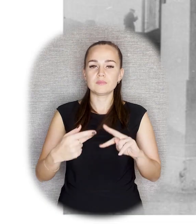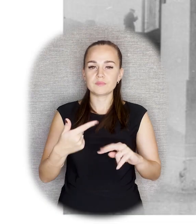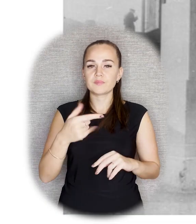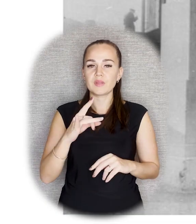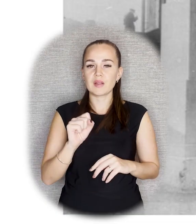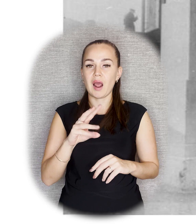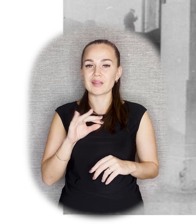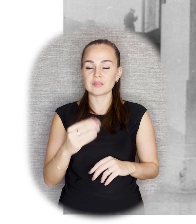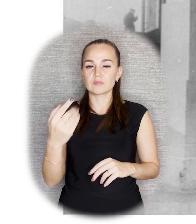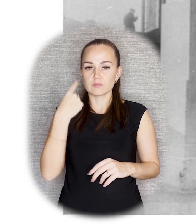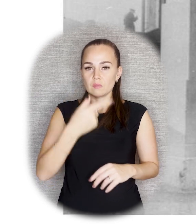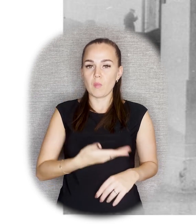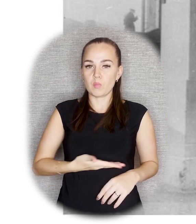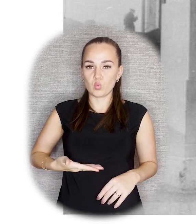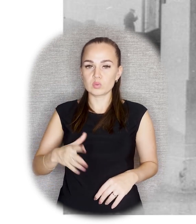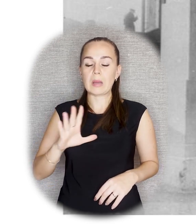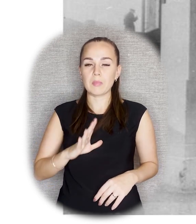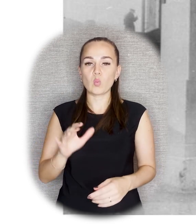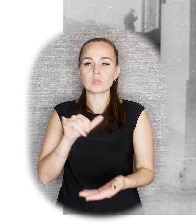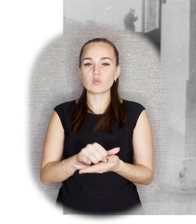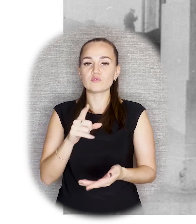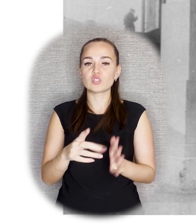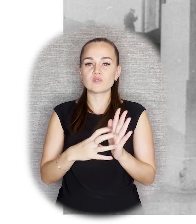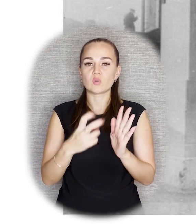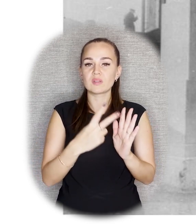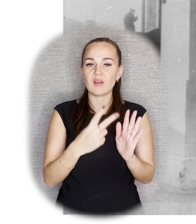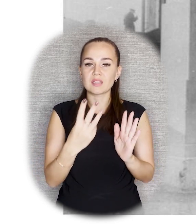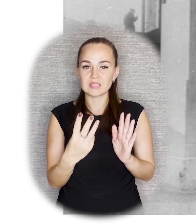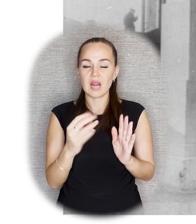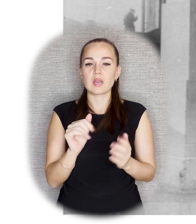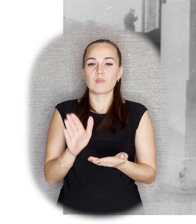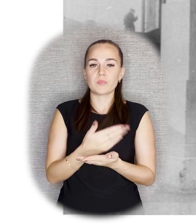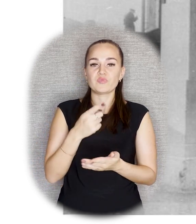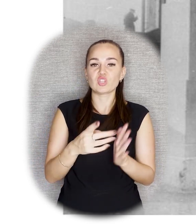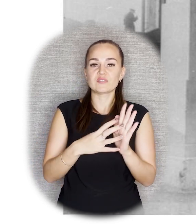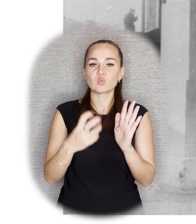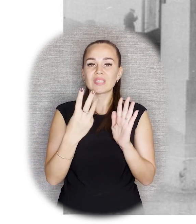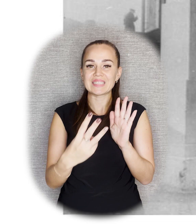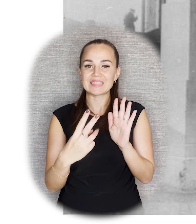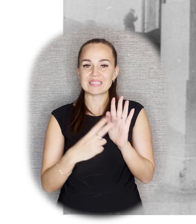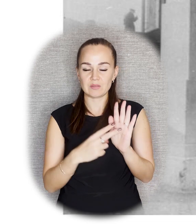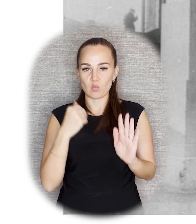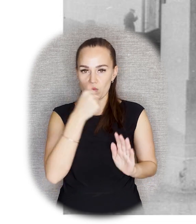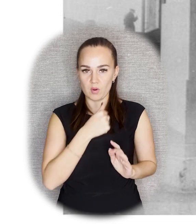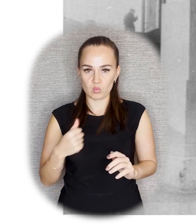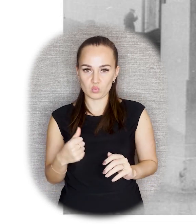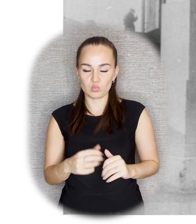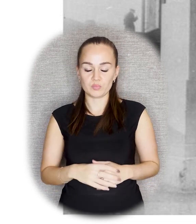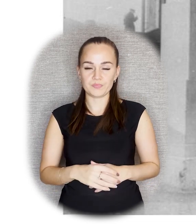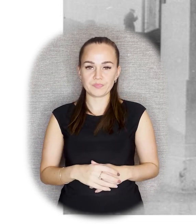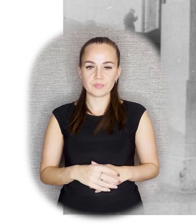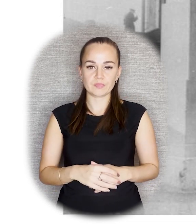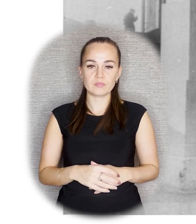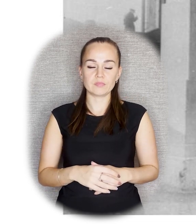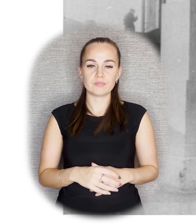Гранитный бюст был установлен в 1923 году, а снят в 1937. И только тогда отправлен в музей. Но при этом для